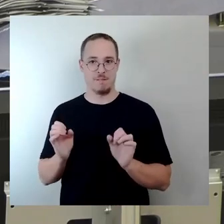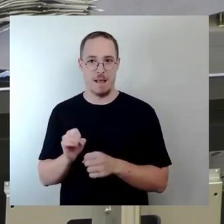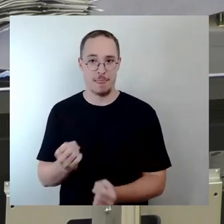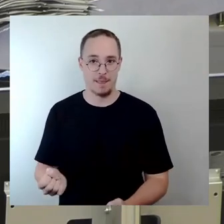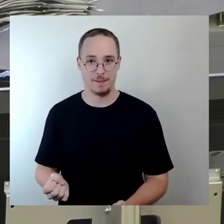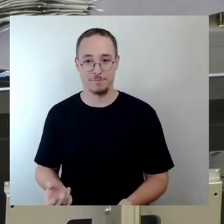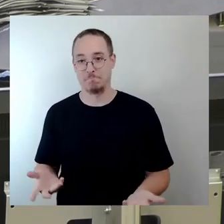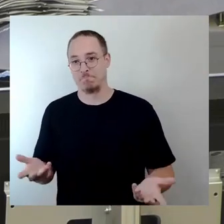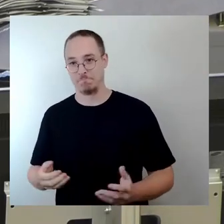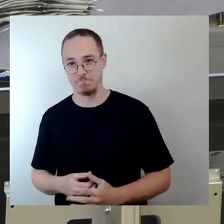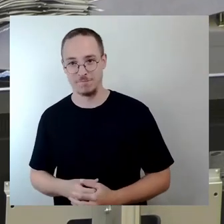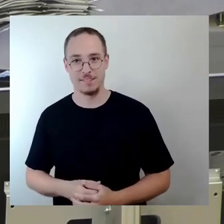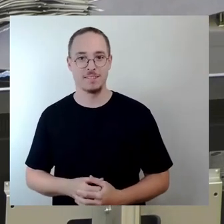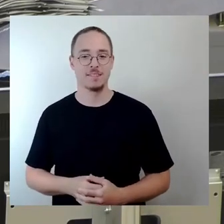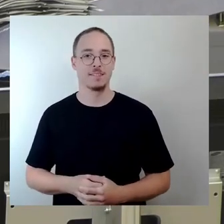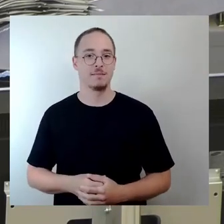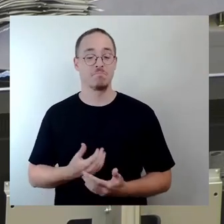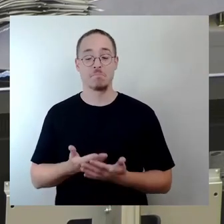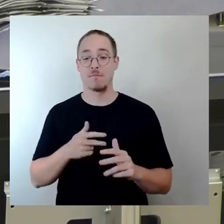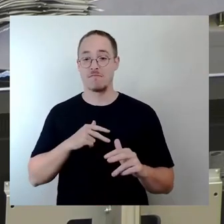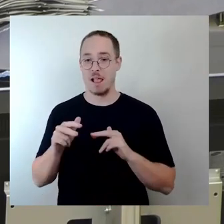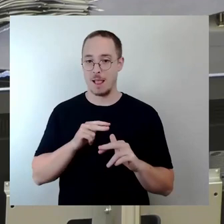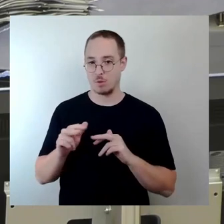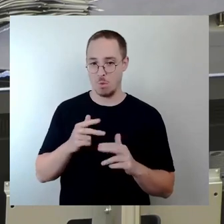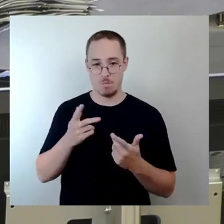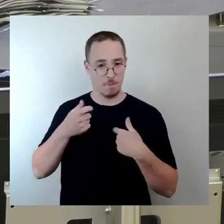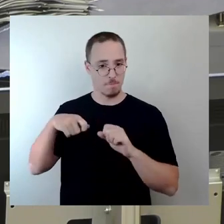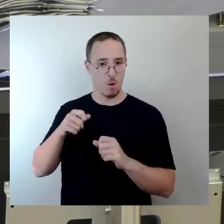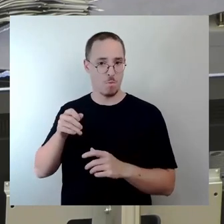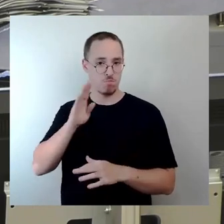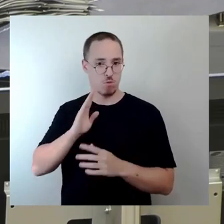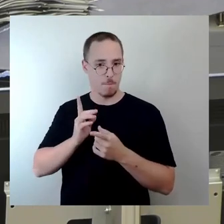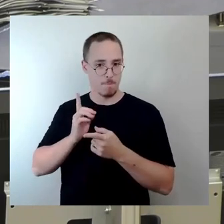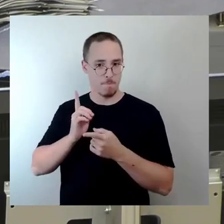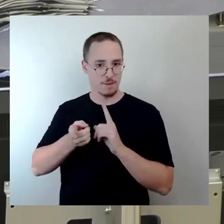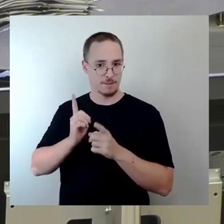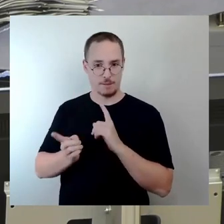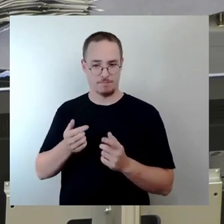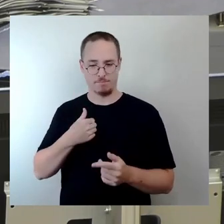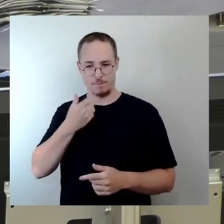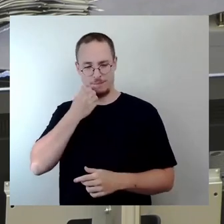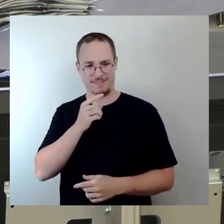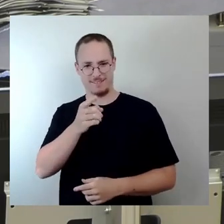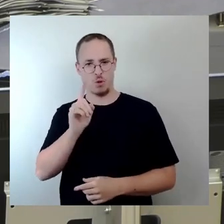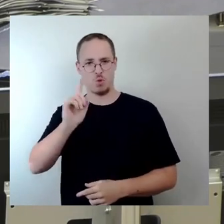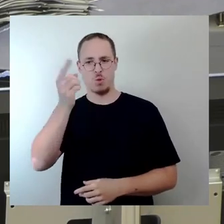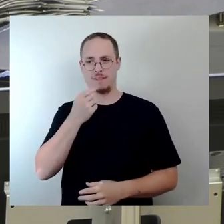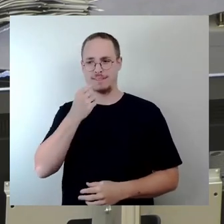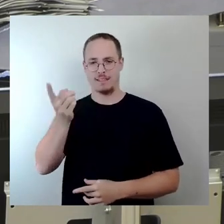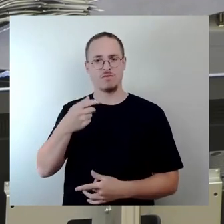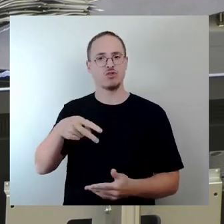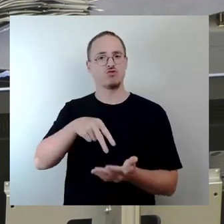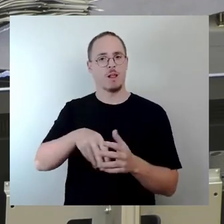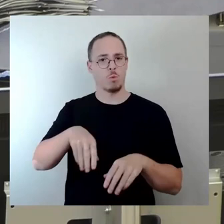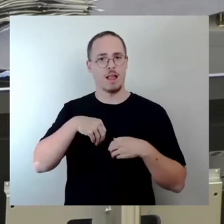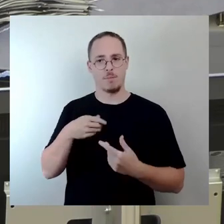Baubürgermeister und vielleicht auch Frau Jenigen bitten, nochmal Stellung zu nehmen zu dem, was hier gesagt wurde, zum Beispiel zu anrufen bei der Landesdirektion